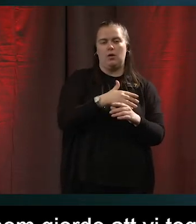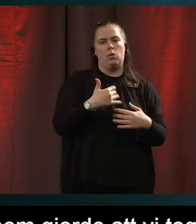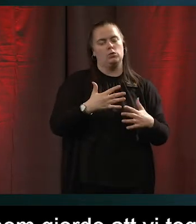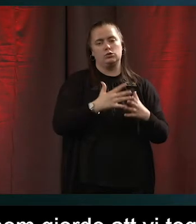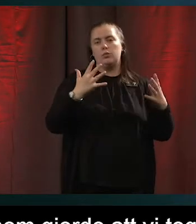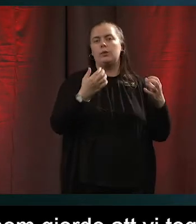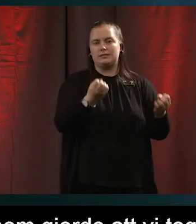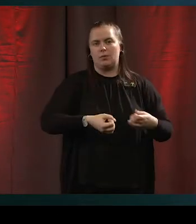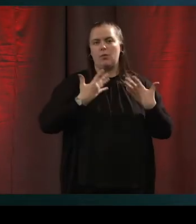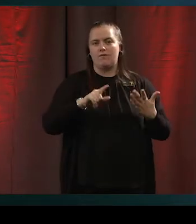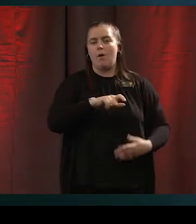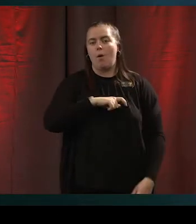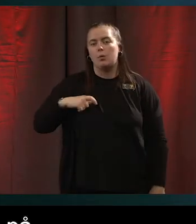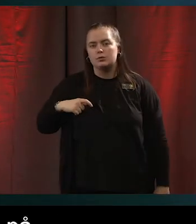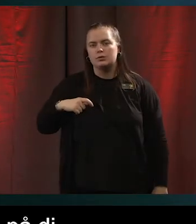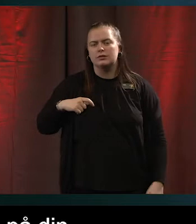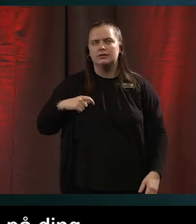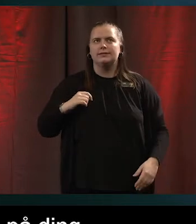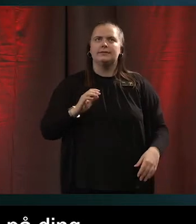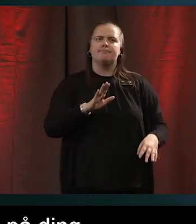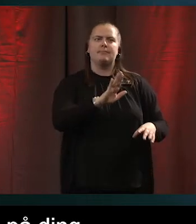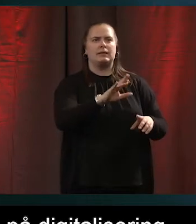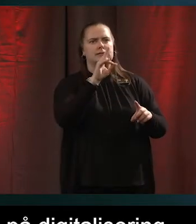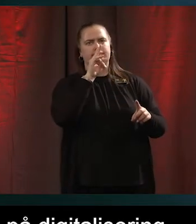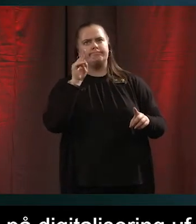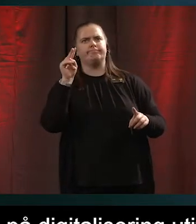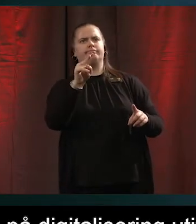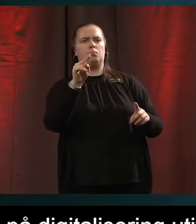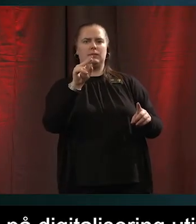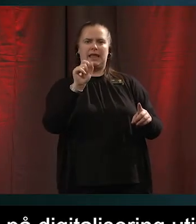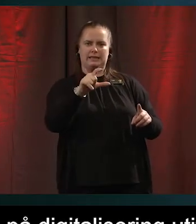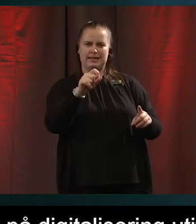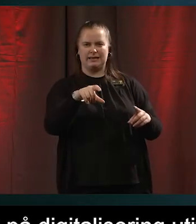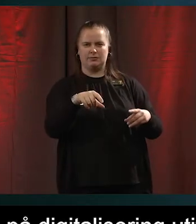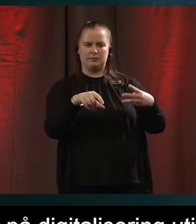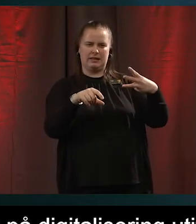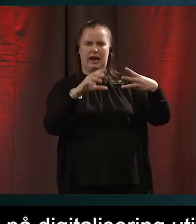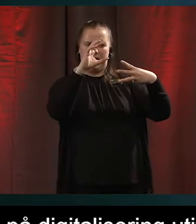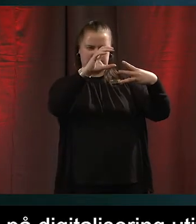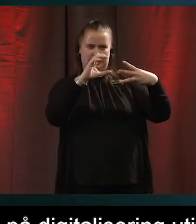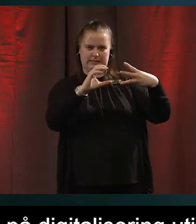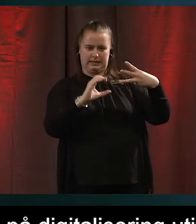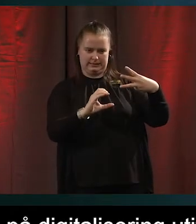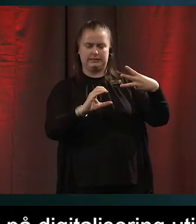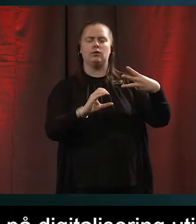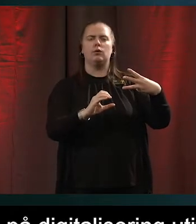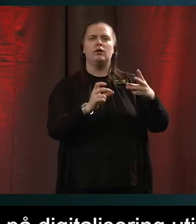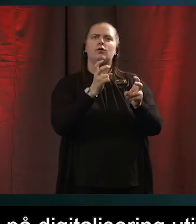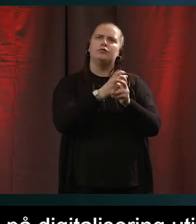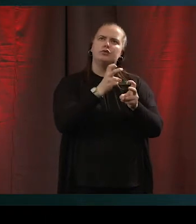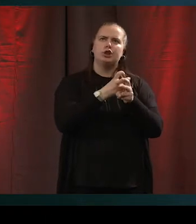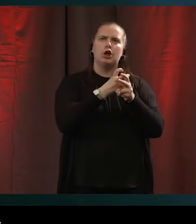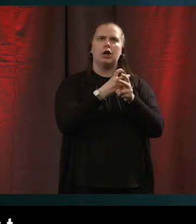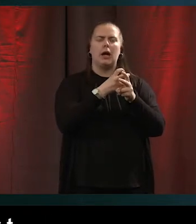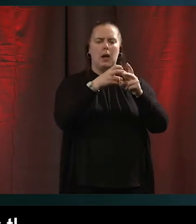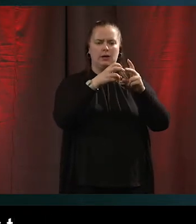Just att se på det här med digitalisering utifrån tre olika S som hon nämner det. Och att försöka få ner det i en